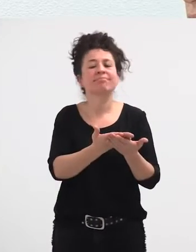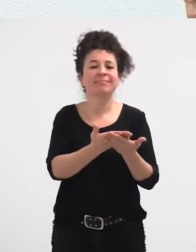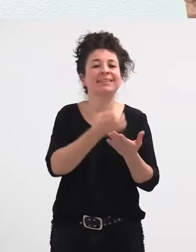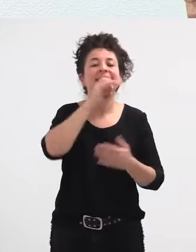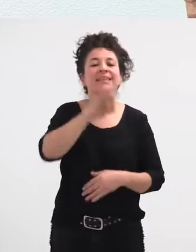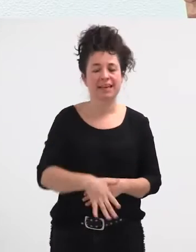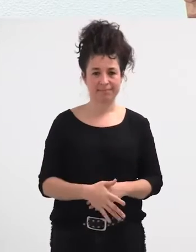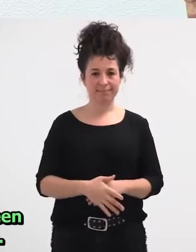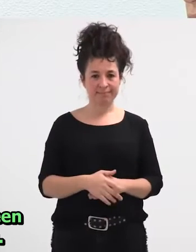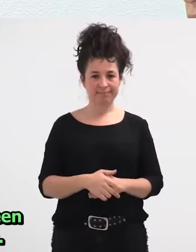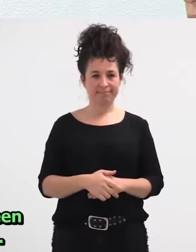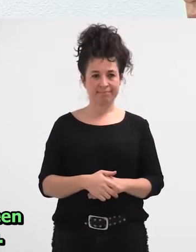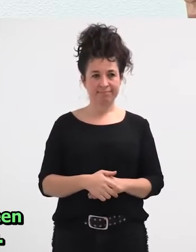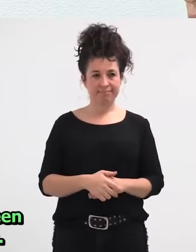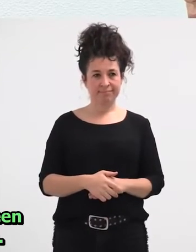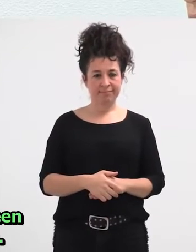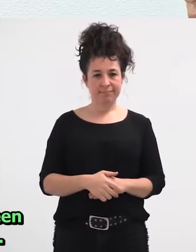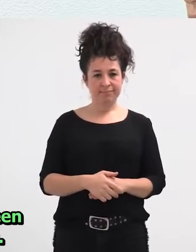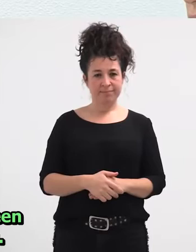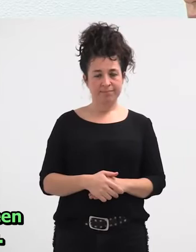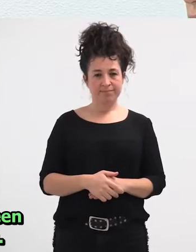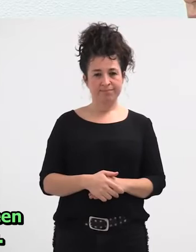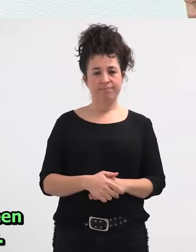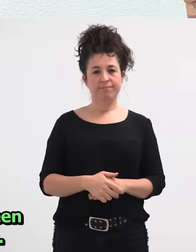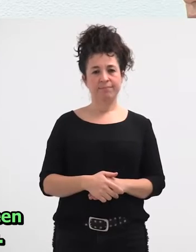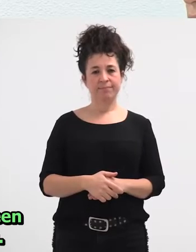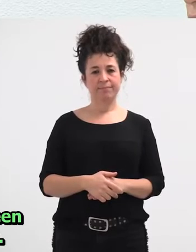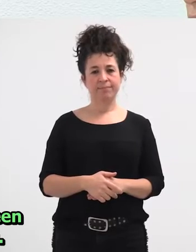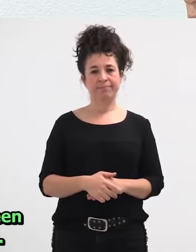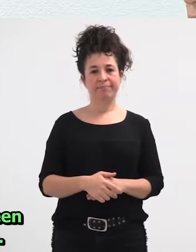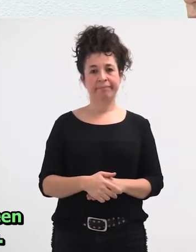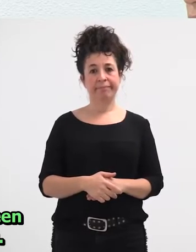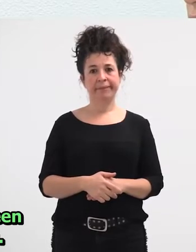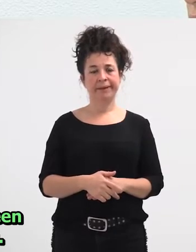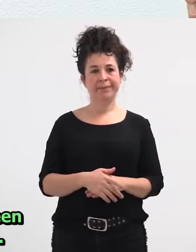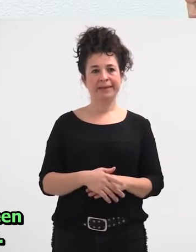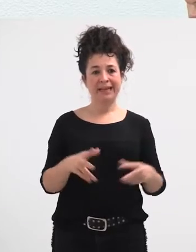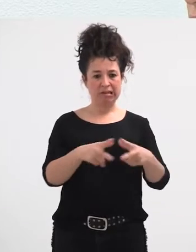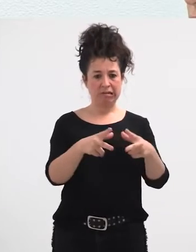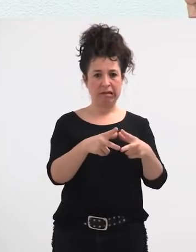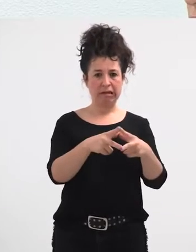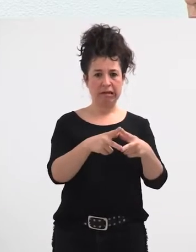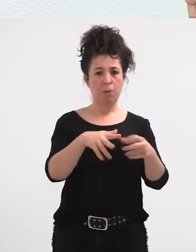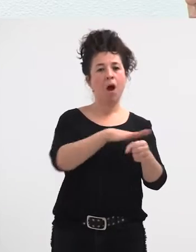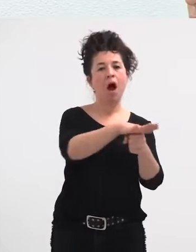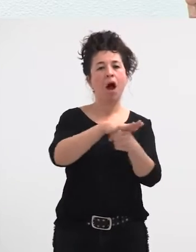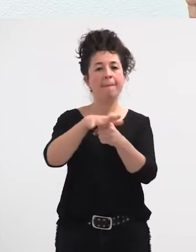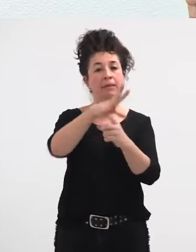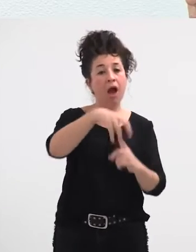Ba, nola baitere, gizartean hegemoniko tzatar daitezkeen ere muetatik aparte dator aldarri jau. Ez?